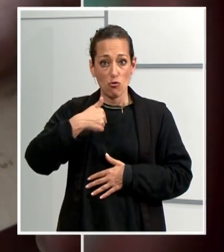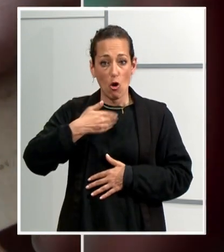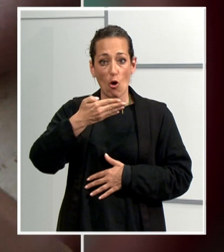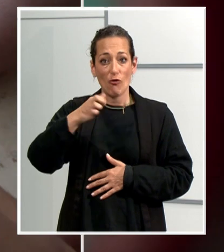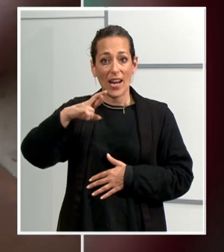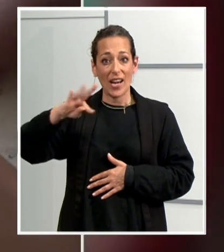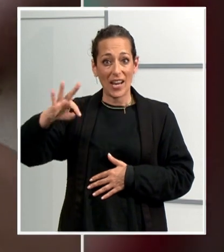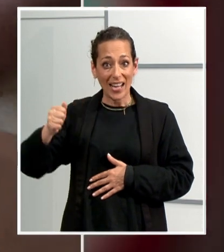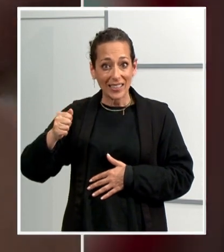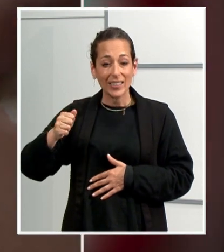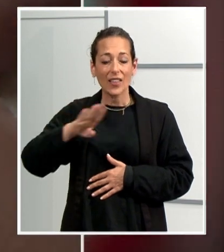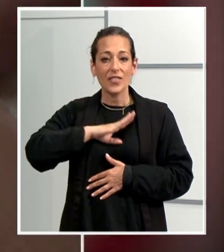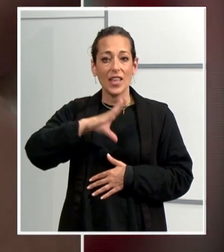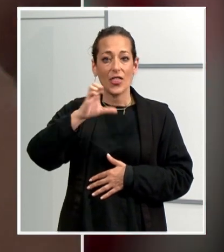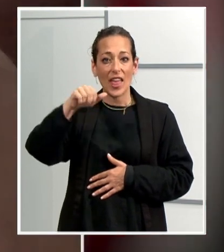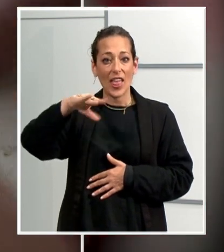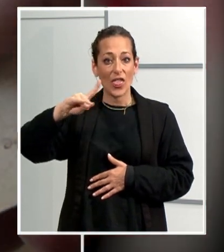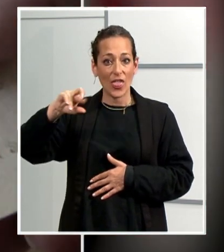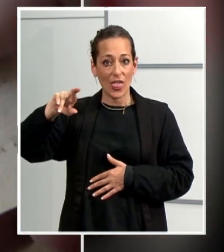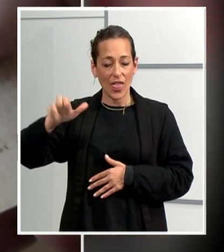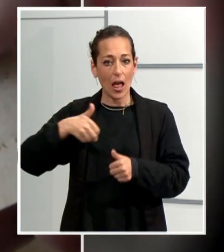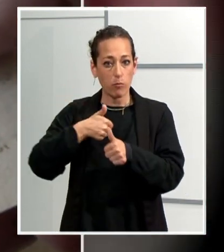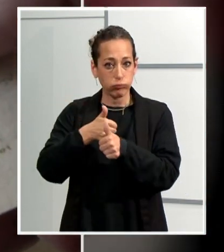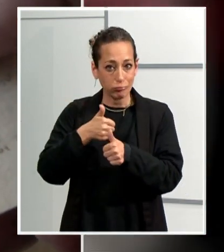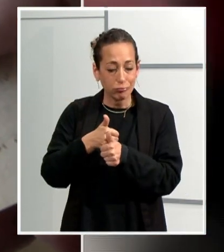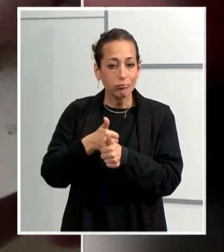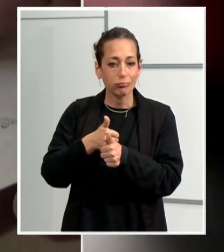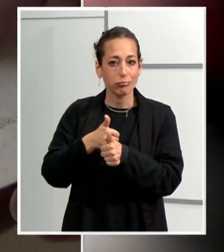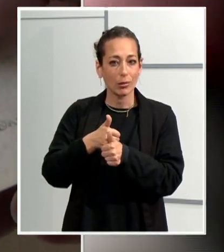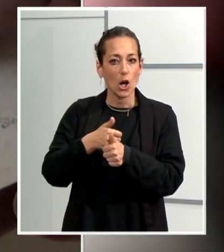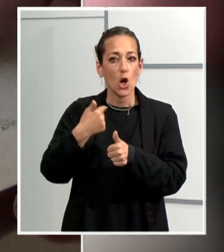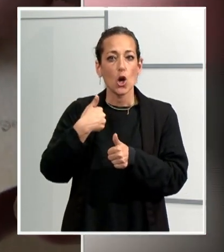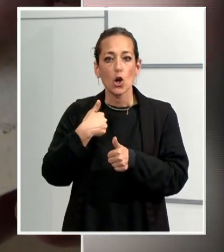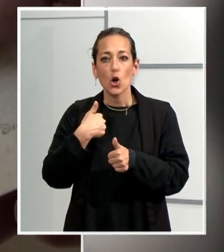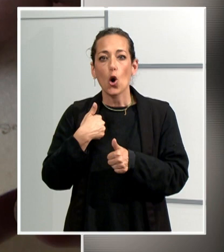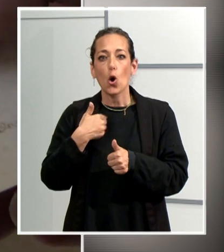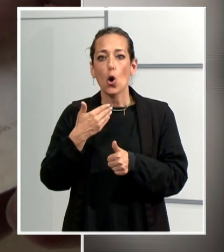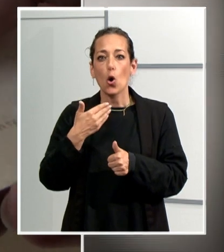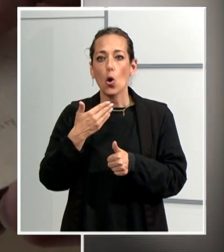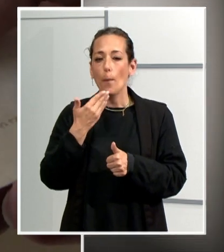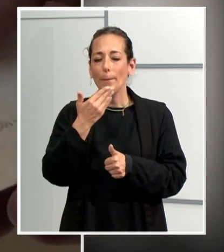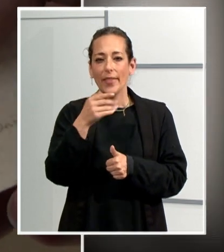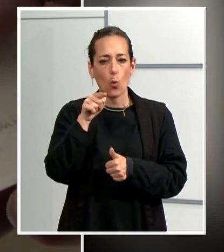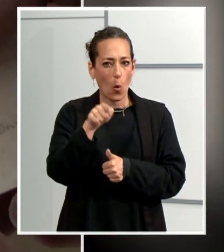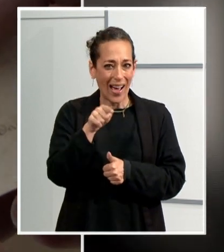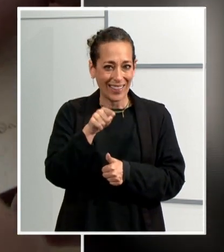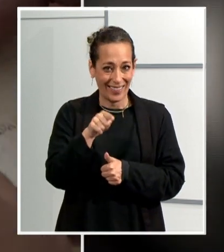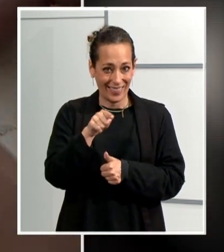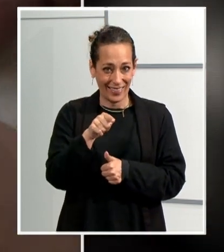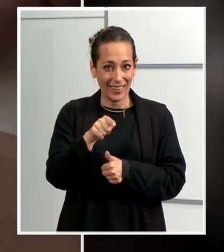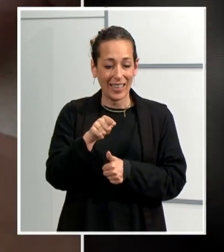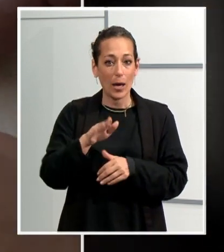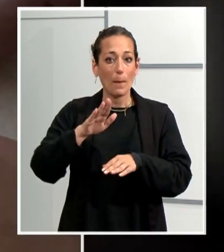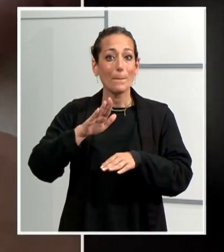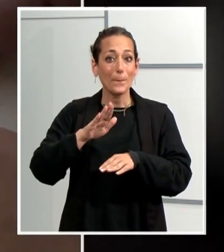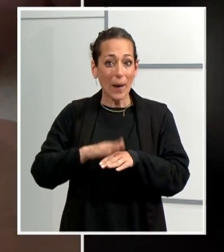del senyor en Bernat Centelles, protest a vos en Romeu Cardona, regent la batllia de